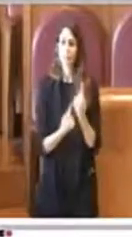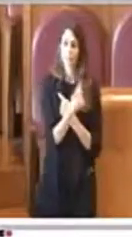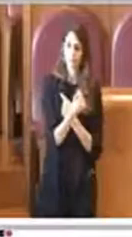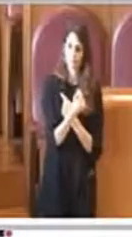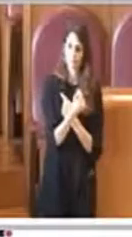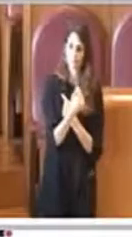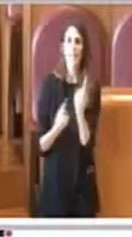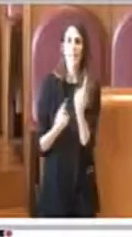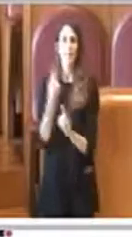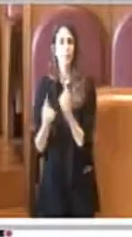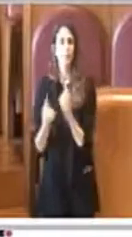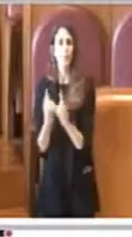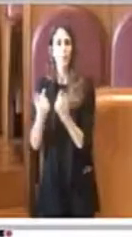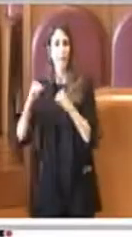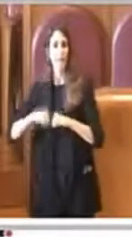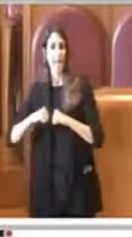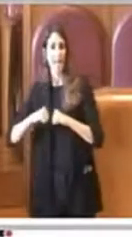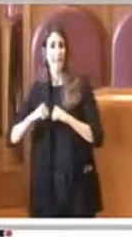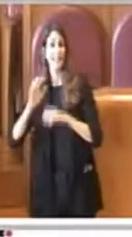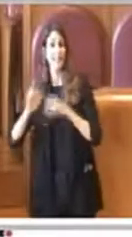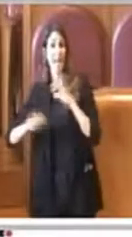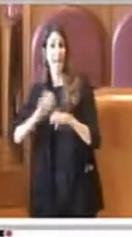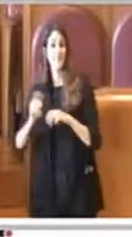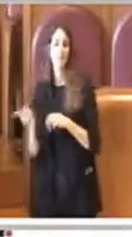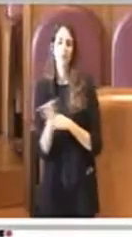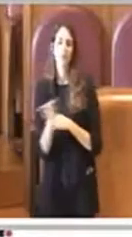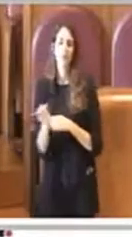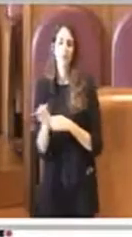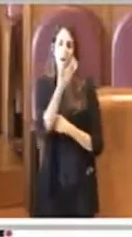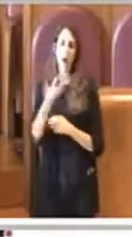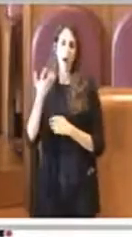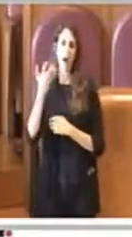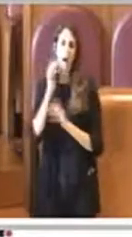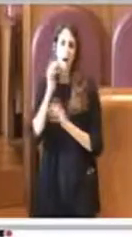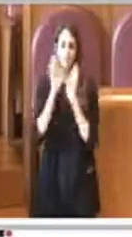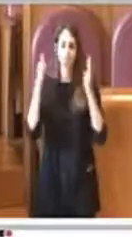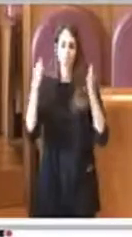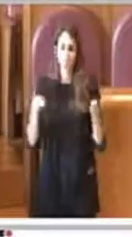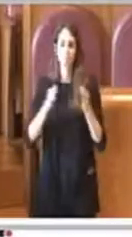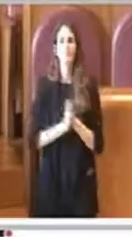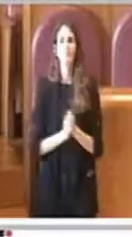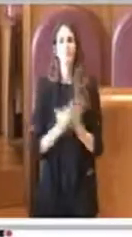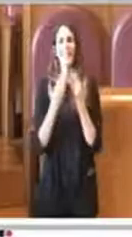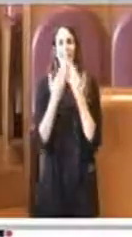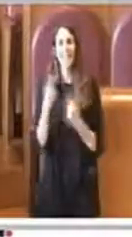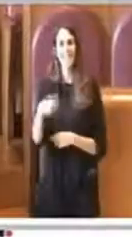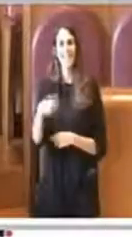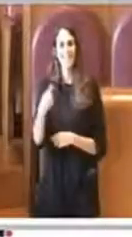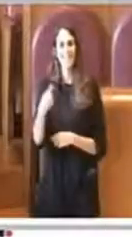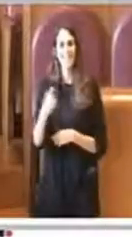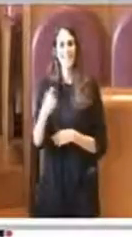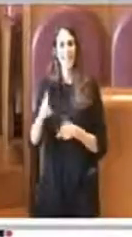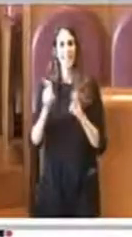termini di benessere degli animali e di affluenza. Grazie Presidente per avermi dato l'opportunità di intervenire, grazie. a